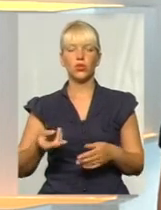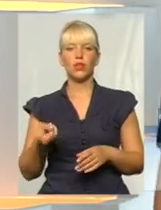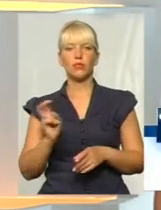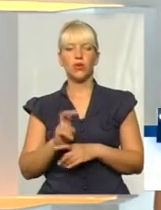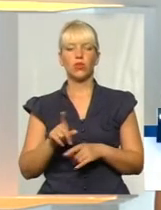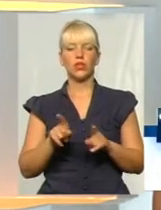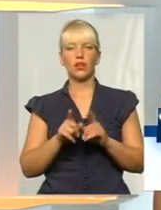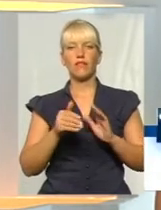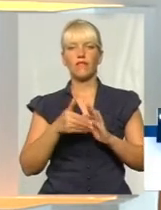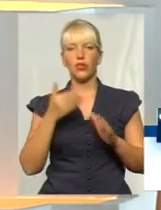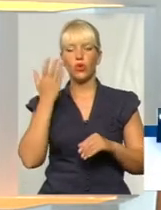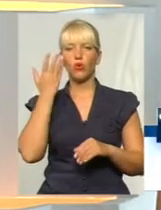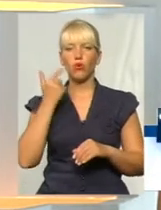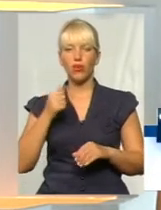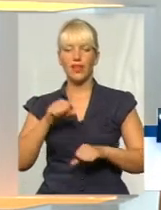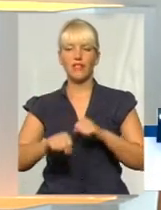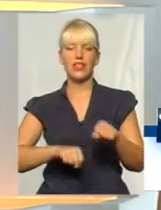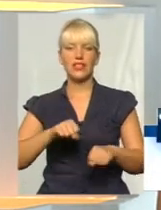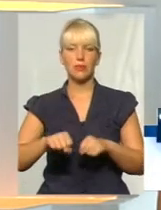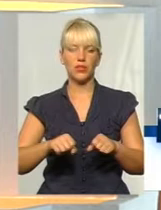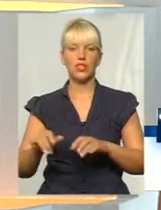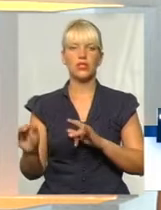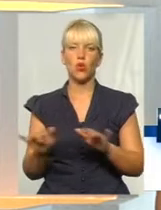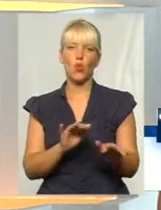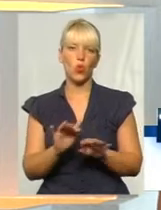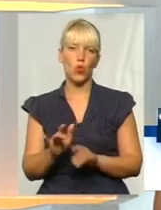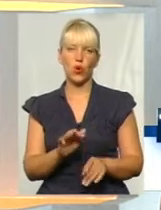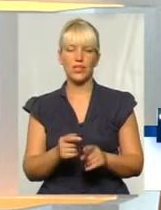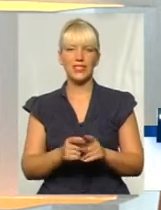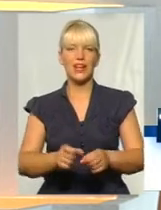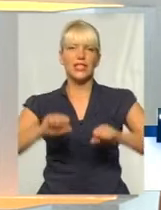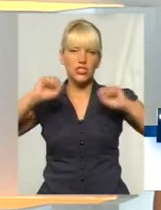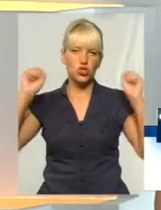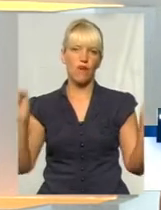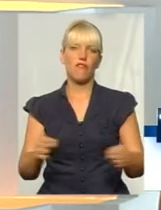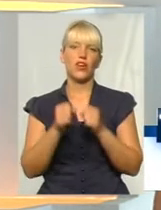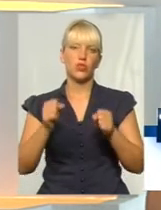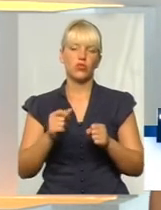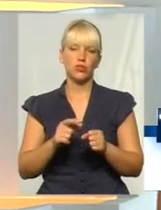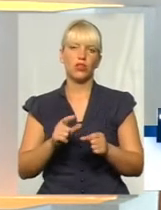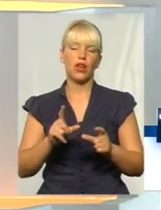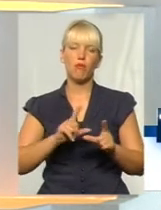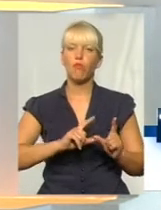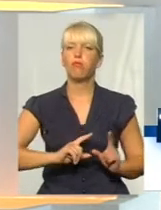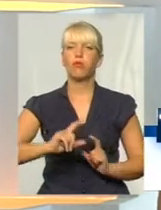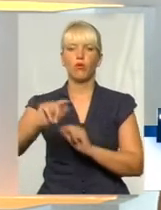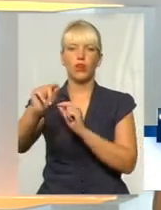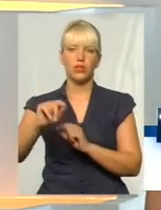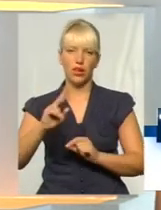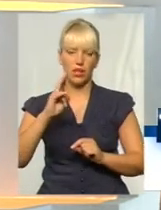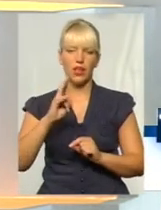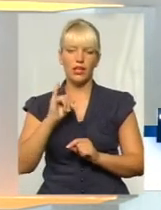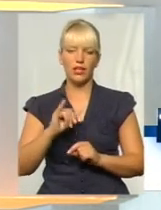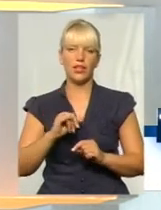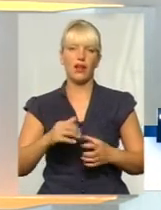такі виклики, коли дійсно велосипедист рухається з великою швидкістю, просто пролітає біля людей і просто